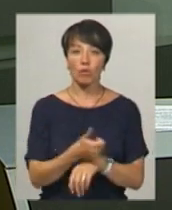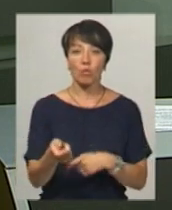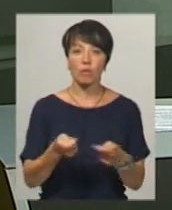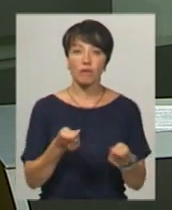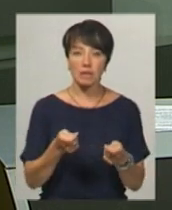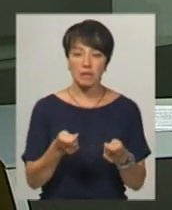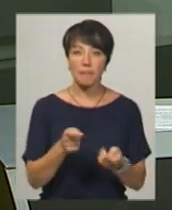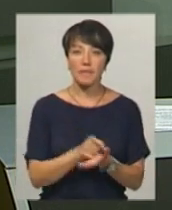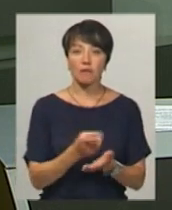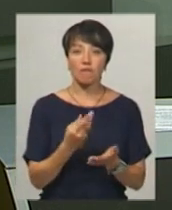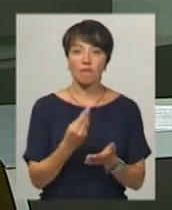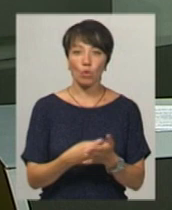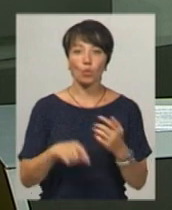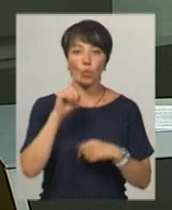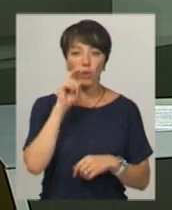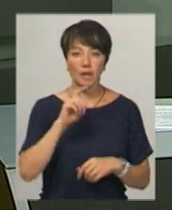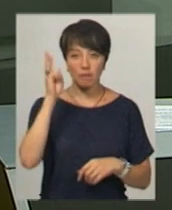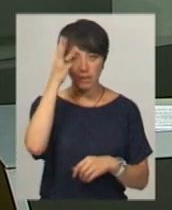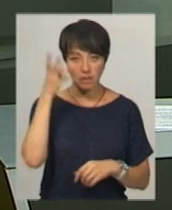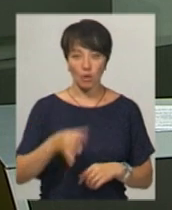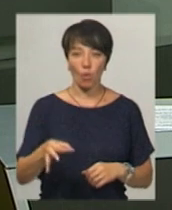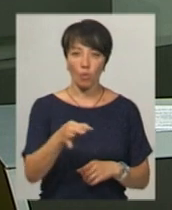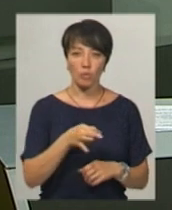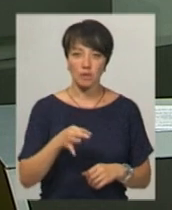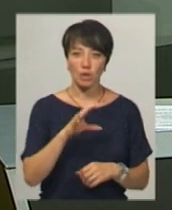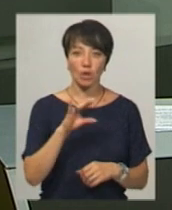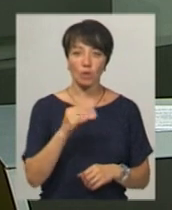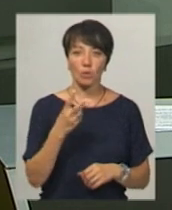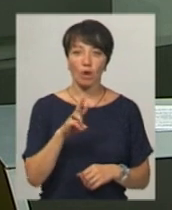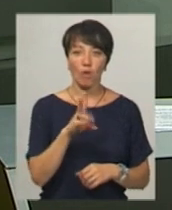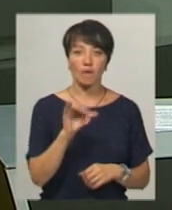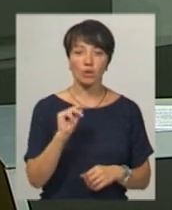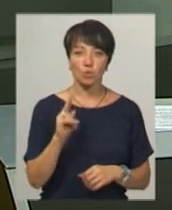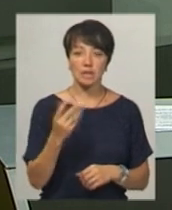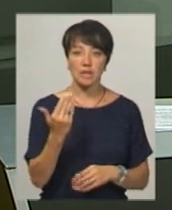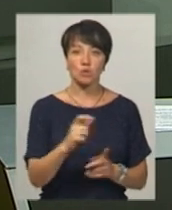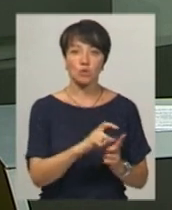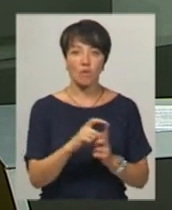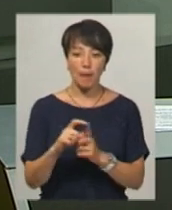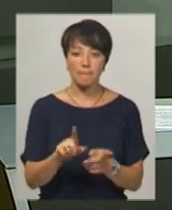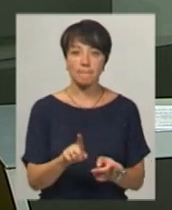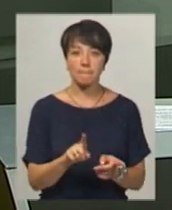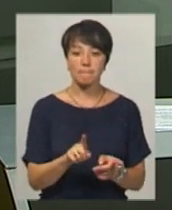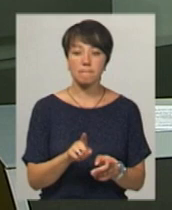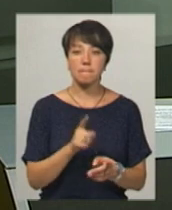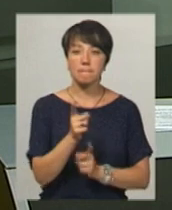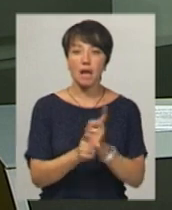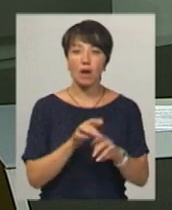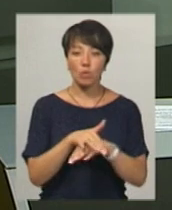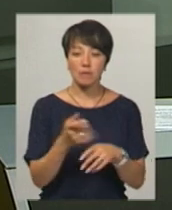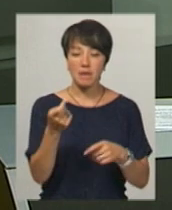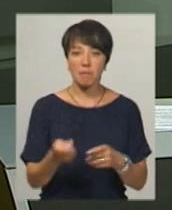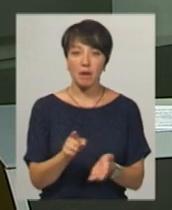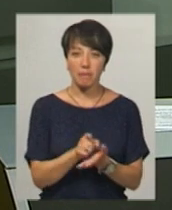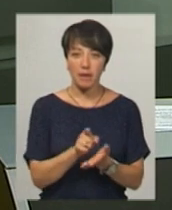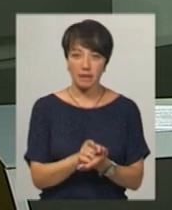управління Пенсійного фонду України в Хмельницькій області Юлія Ковальчук. За її словами, перевели перерахунок мінімальної пенсії